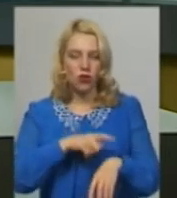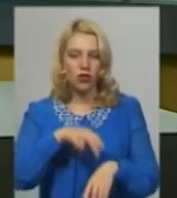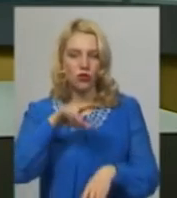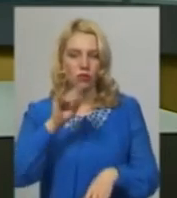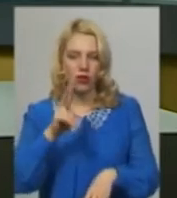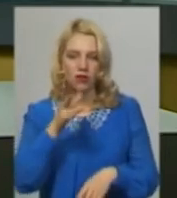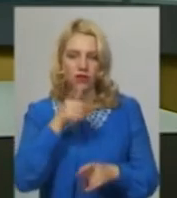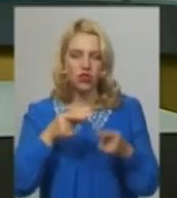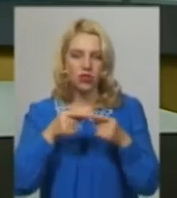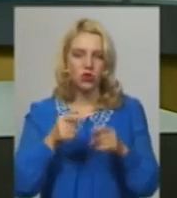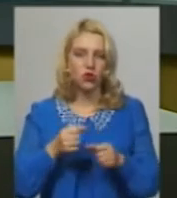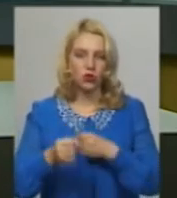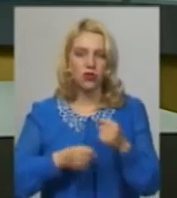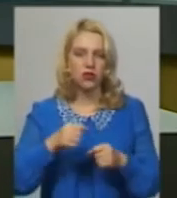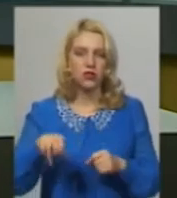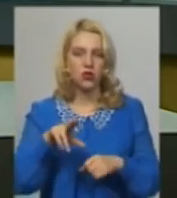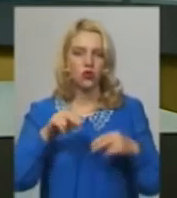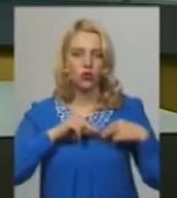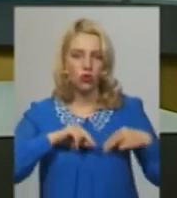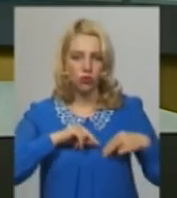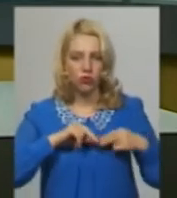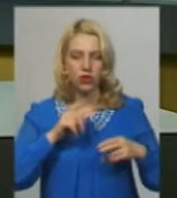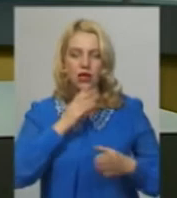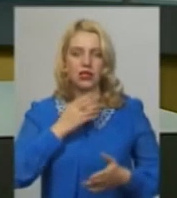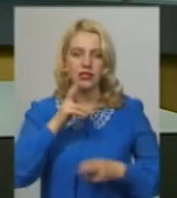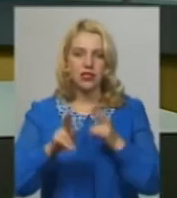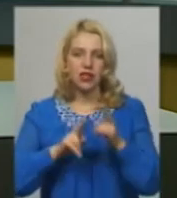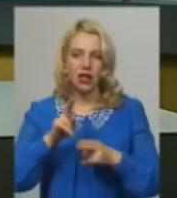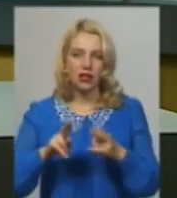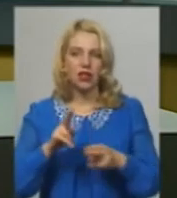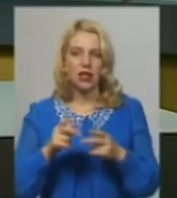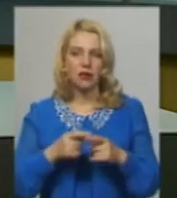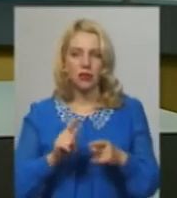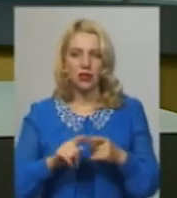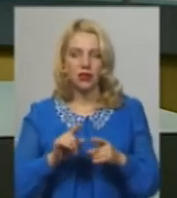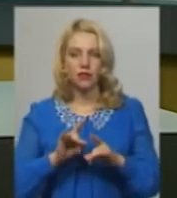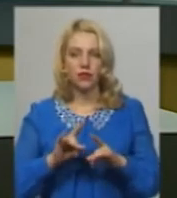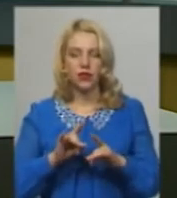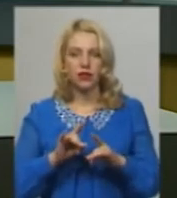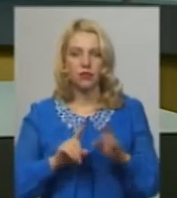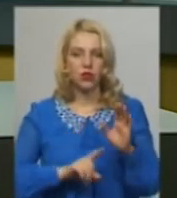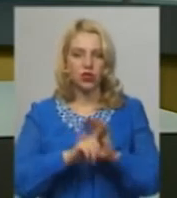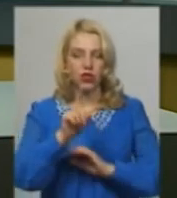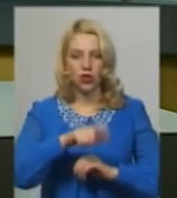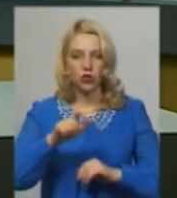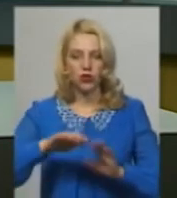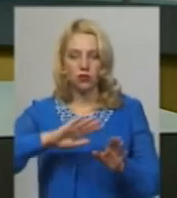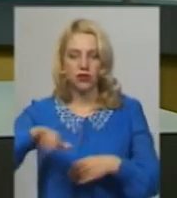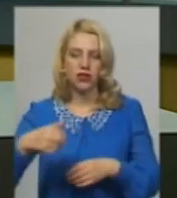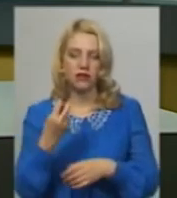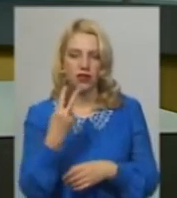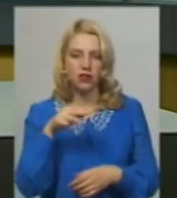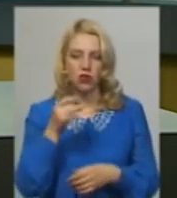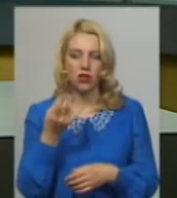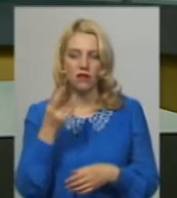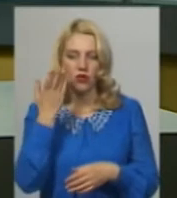вчасно дістатися робочих місць. Звертайтеся із скаргами, додає чиновник жителі обласного центру, розпочали після 12 травня,